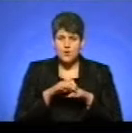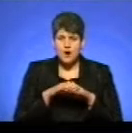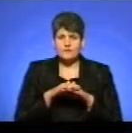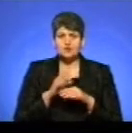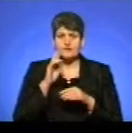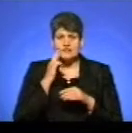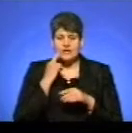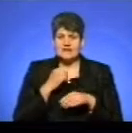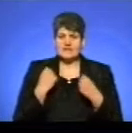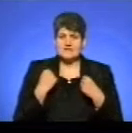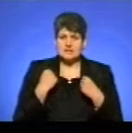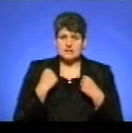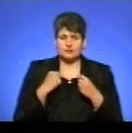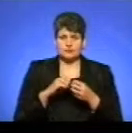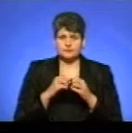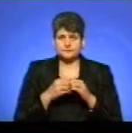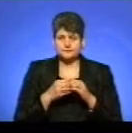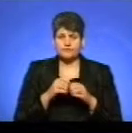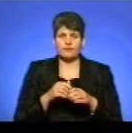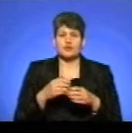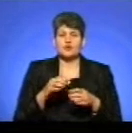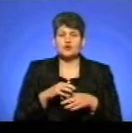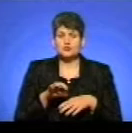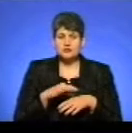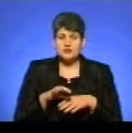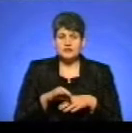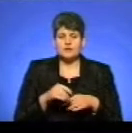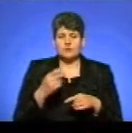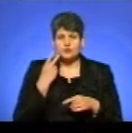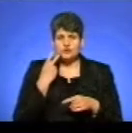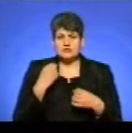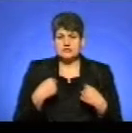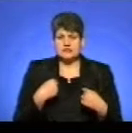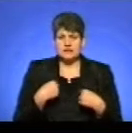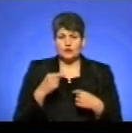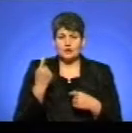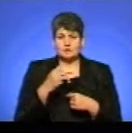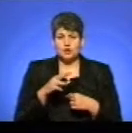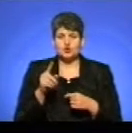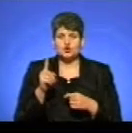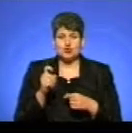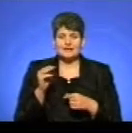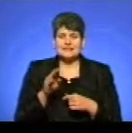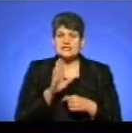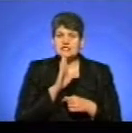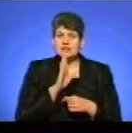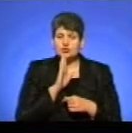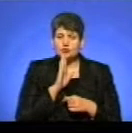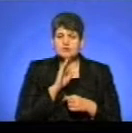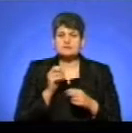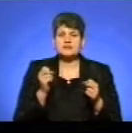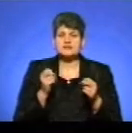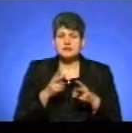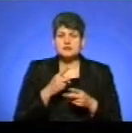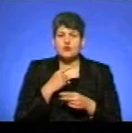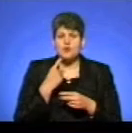сексуальної та фізичної агресії в Україні регулярно страждає 1 мільйон 100 тисяч жінок. Фахівці Фонду народонаселення ООН